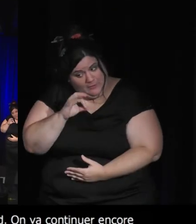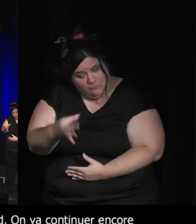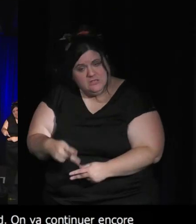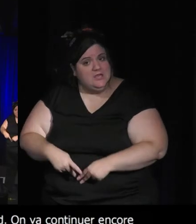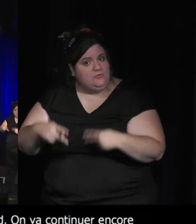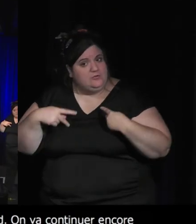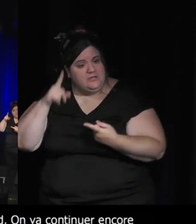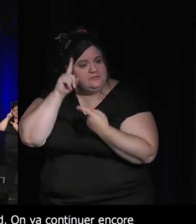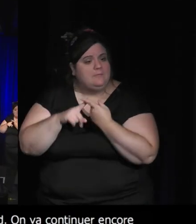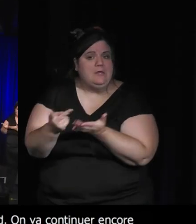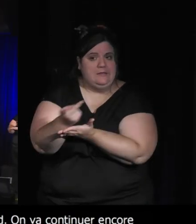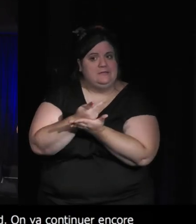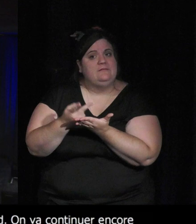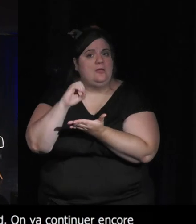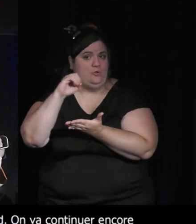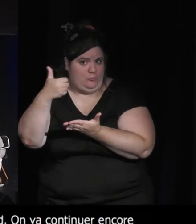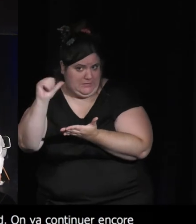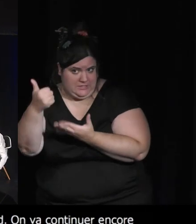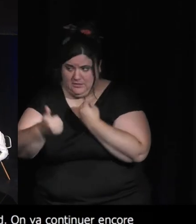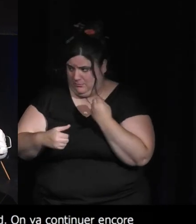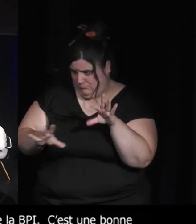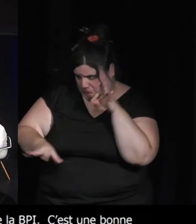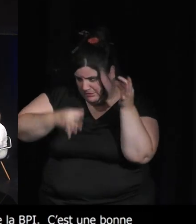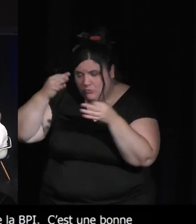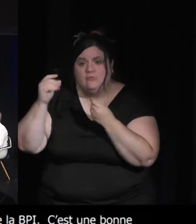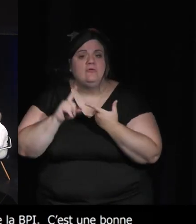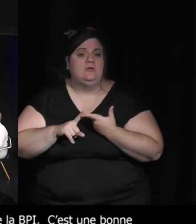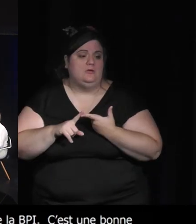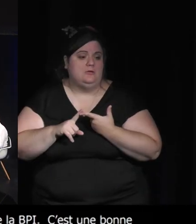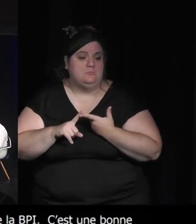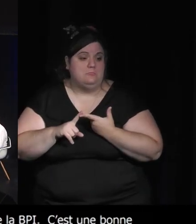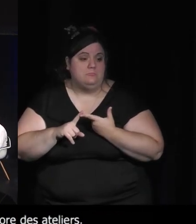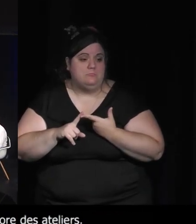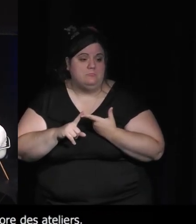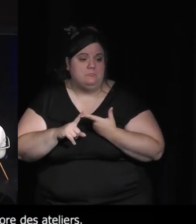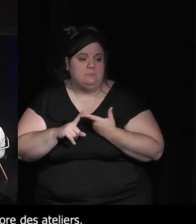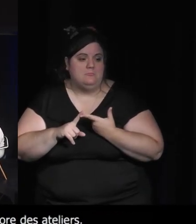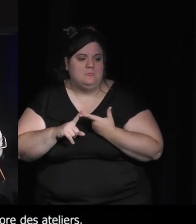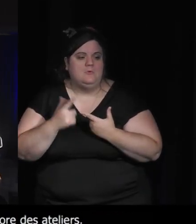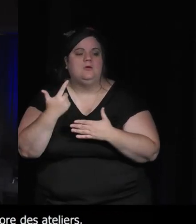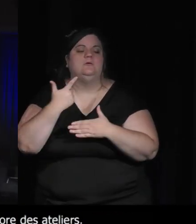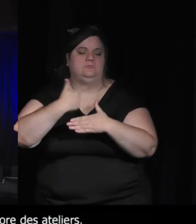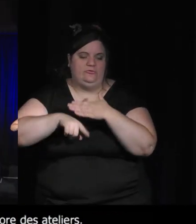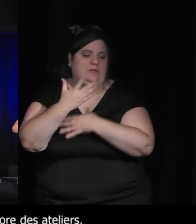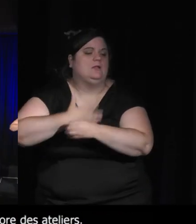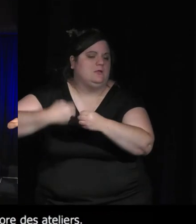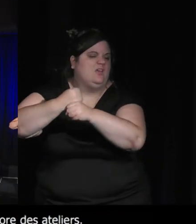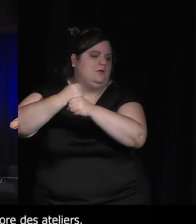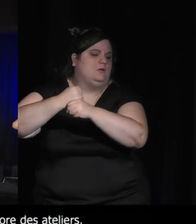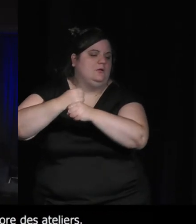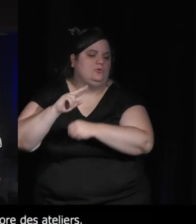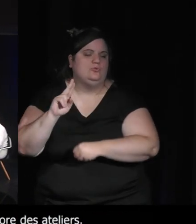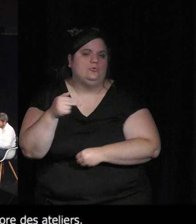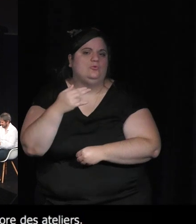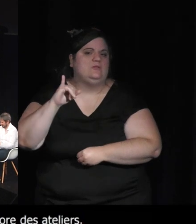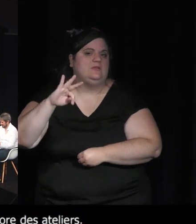'initiation au dessin numérique et de Unity à partir de lundi merci beaucoup à tous merci aux équipes de la